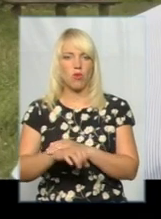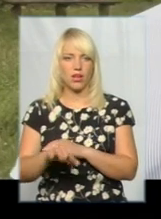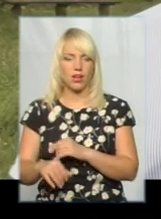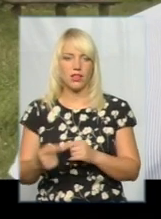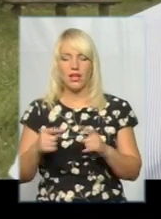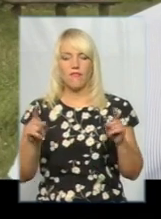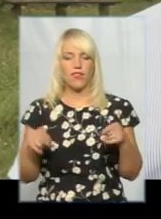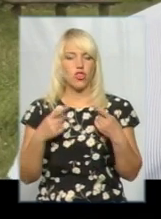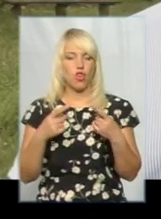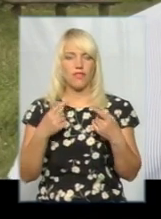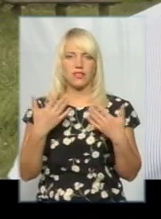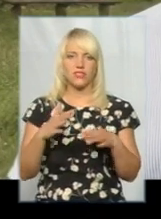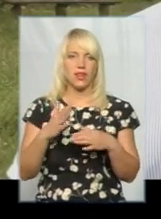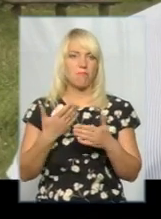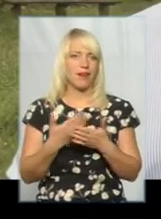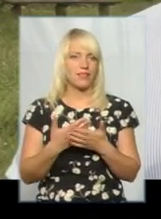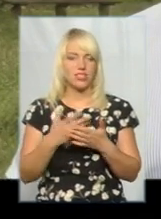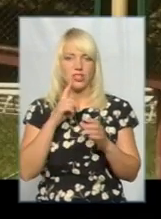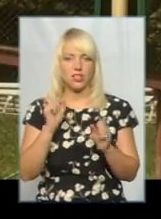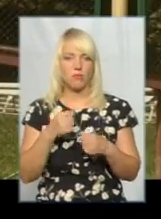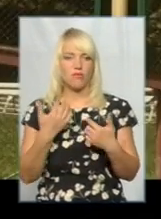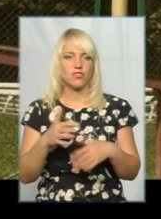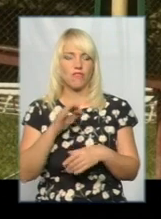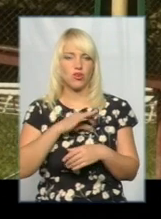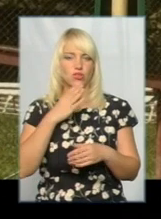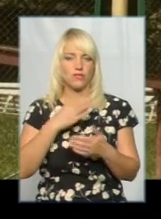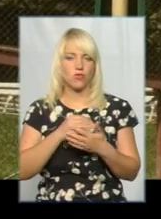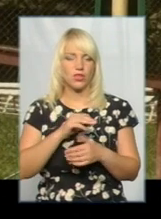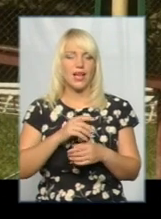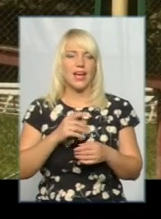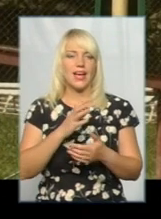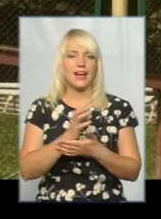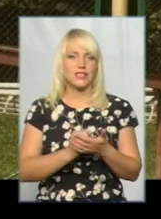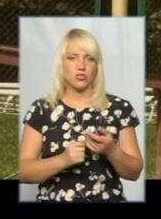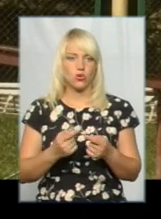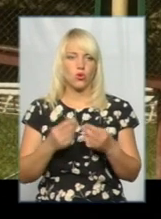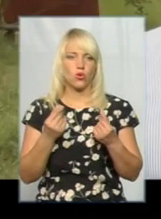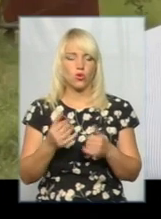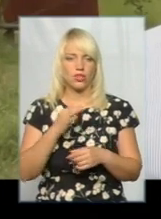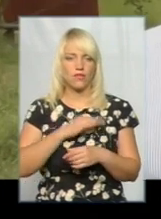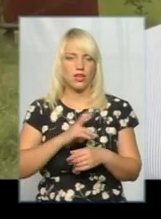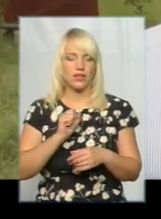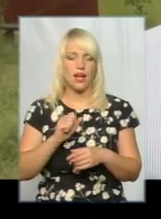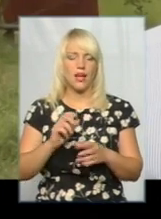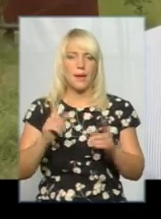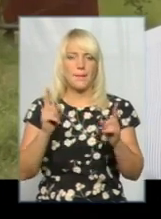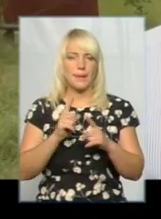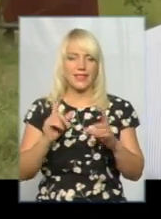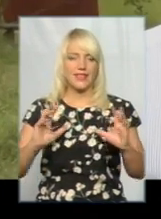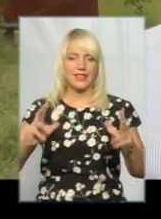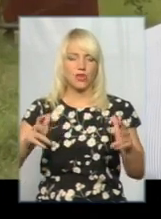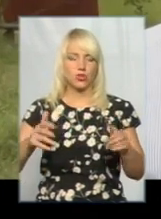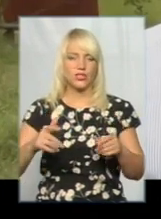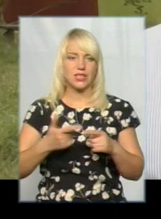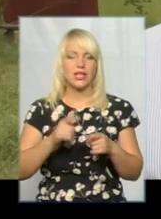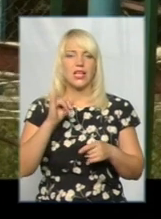неможливо. І він вже використав свій ресурс. Кошти від продажу металобрухту використають на мінітрактори і косилки, каже Олександр Бондарчук.